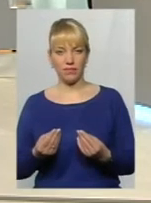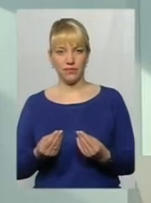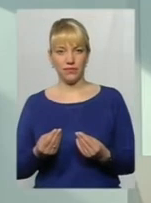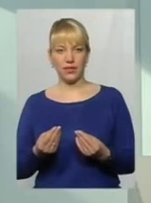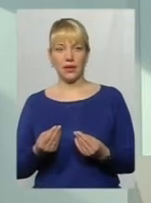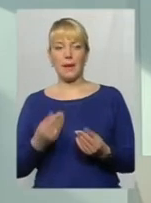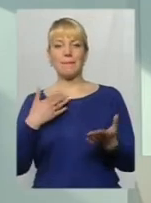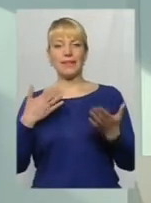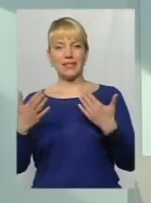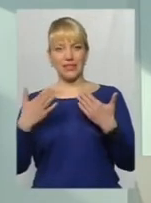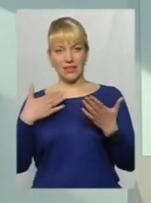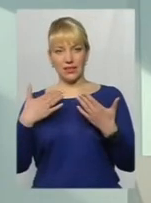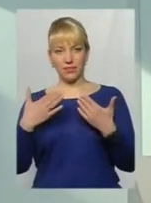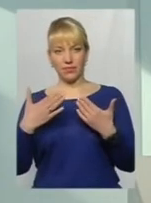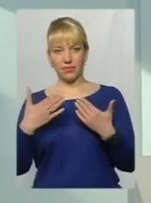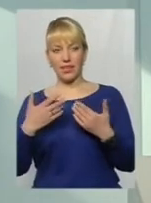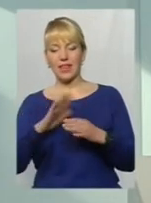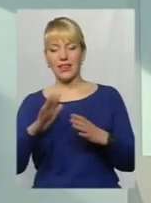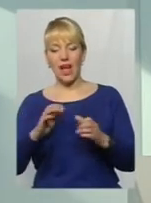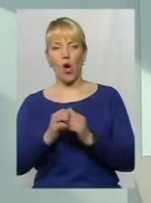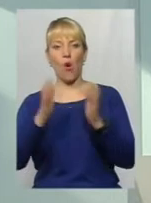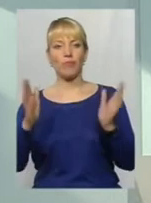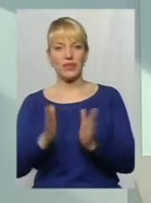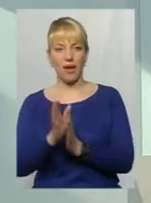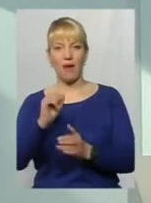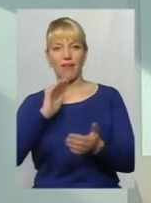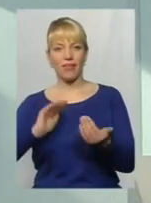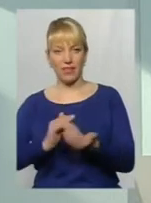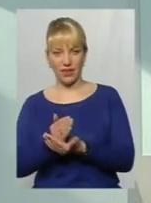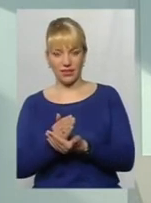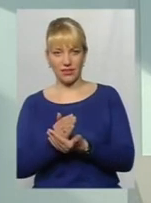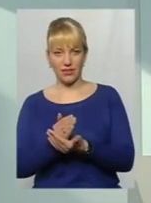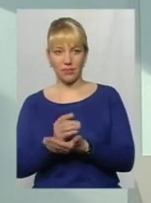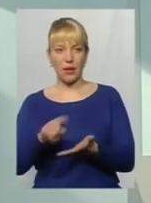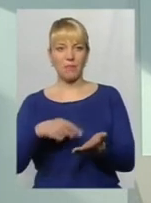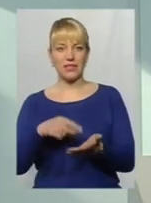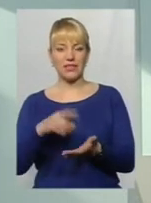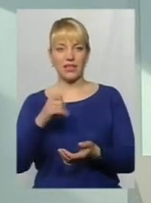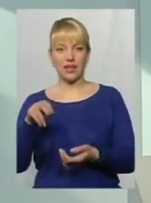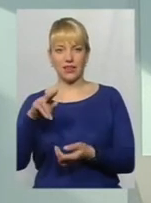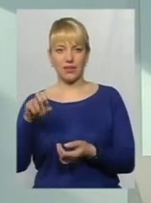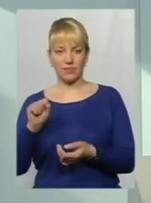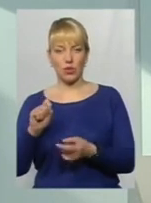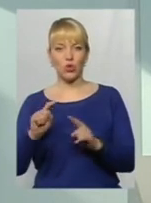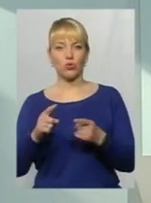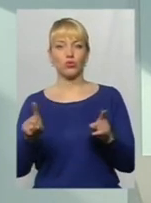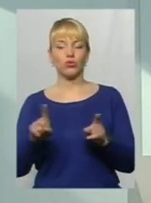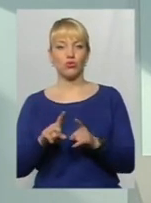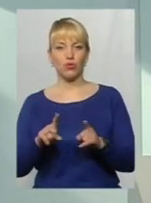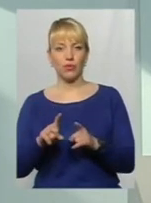день підхід не обйом, а якість в міській раді. Тому що